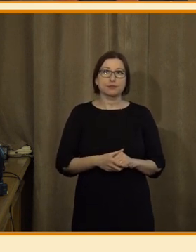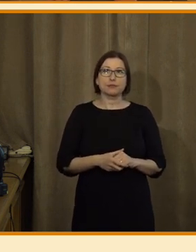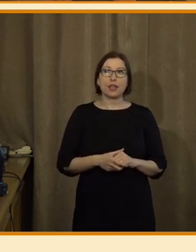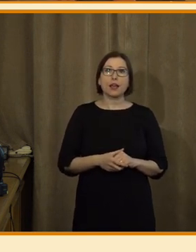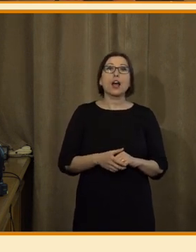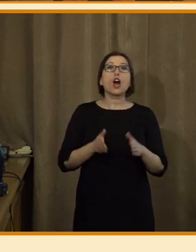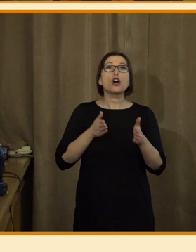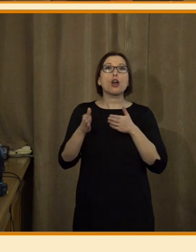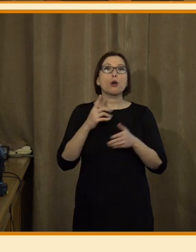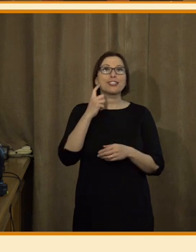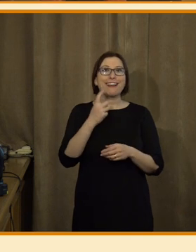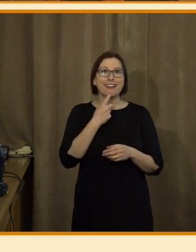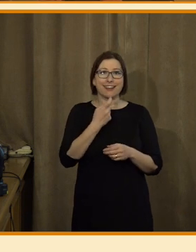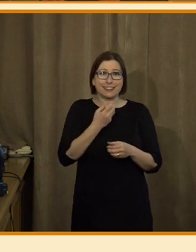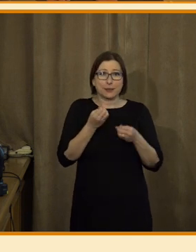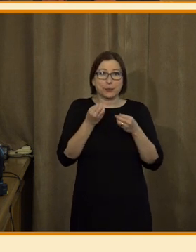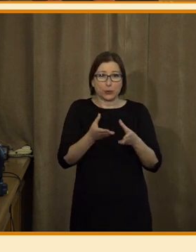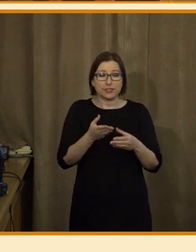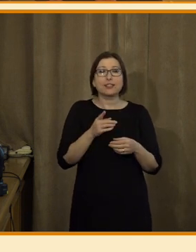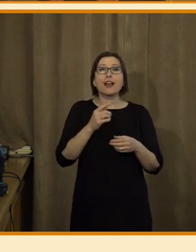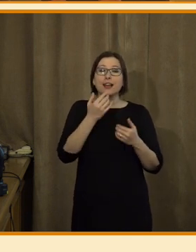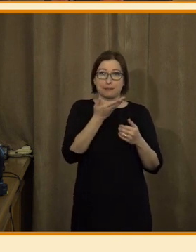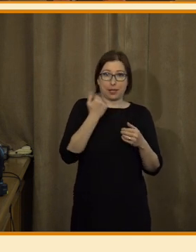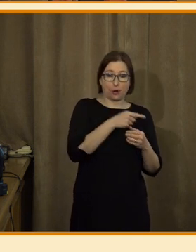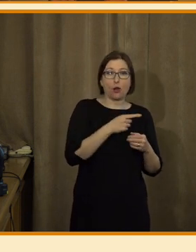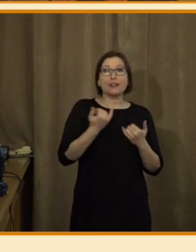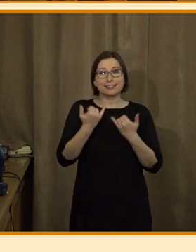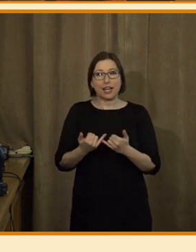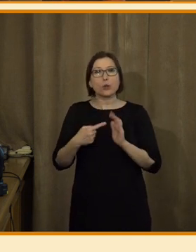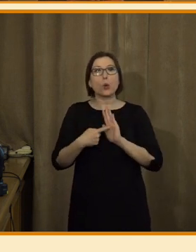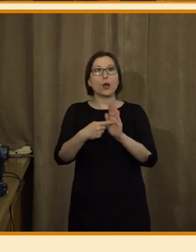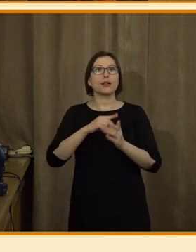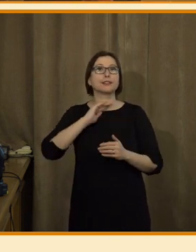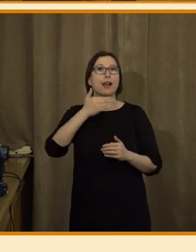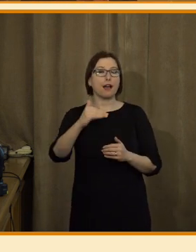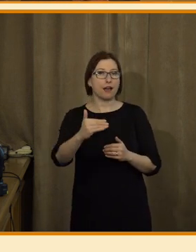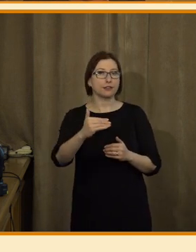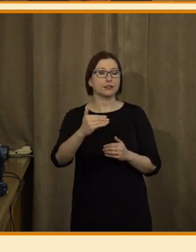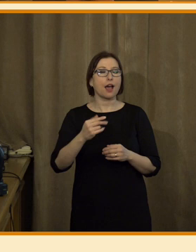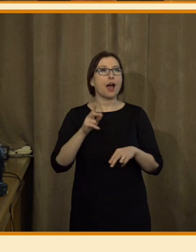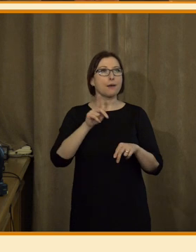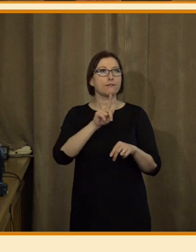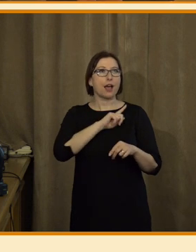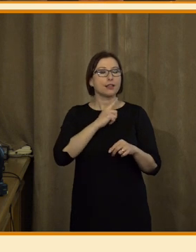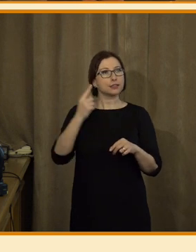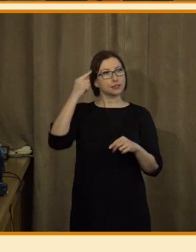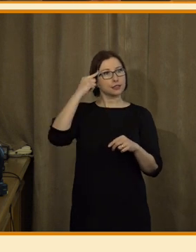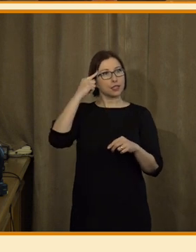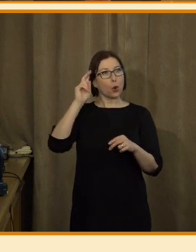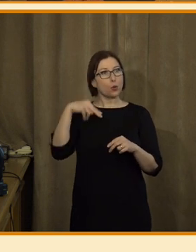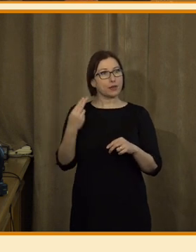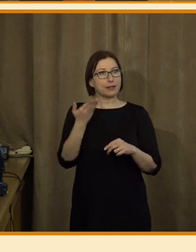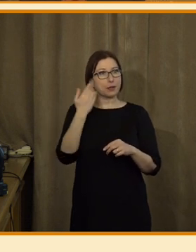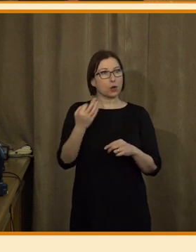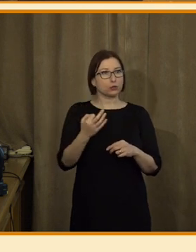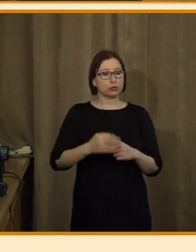jsi slyšeli se robotku Janu, jo? A teď vám pustím ukázku hlasů. A vy si pak v hlavě řekněte, který z nich byl syntetický, jo?